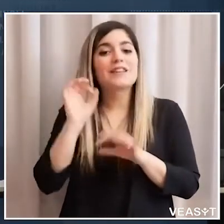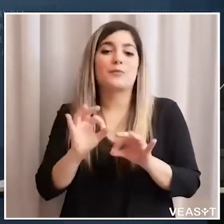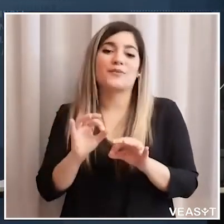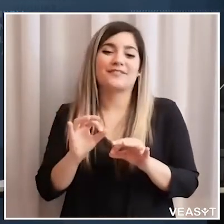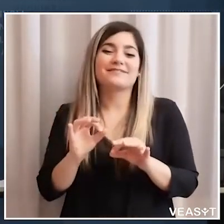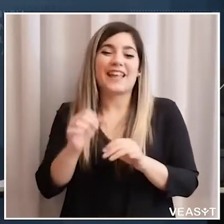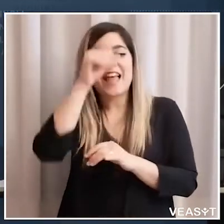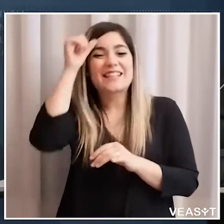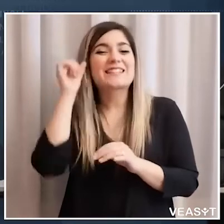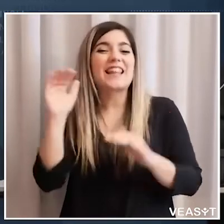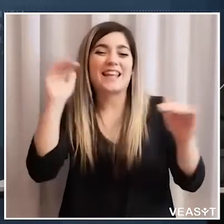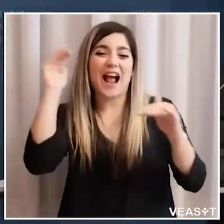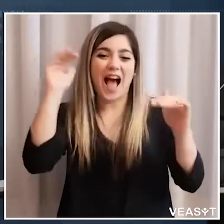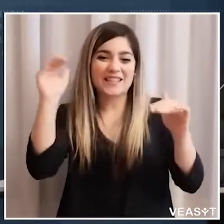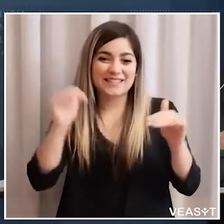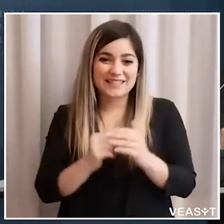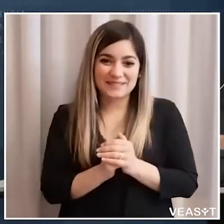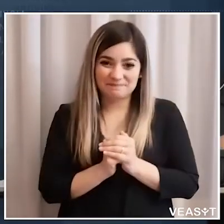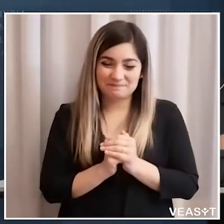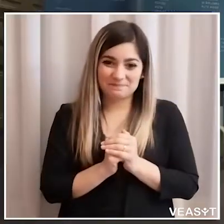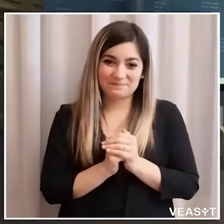con le famose state ragazzi eccetera